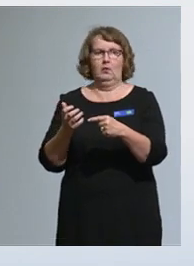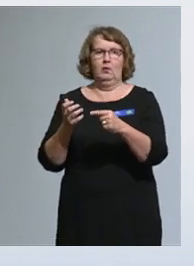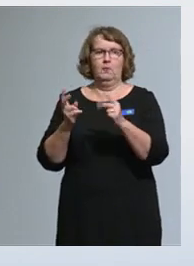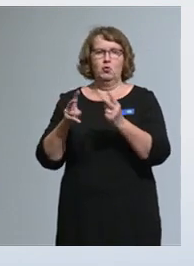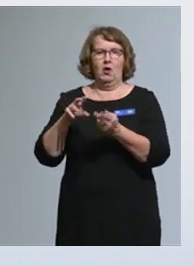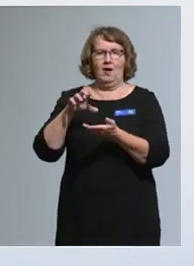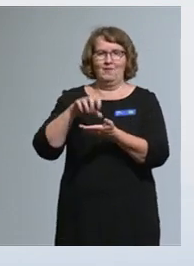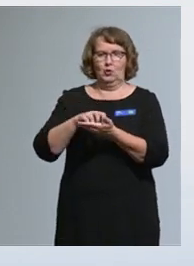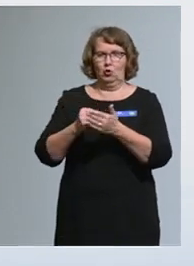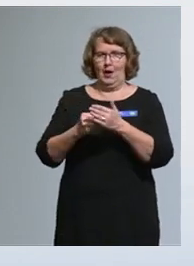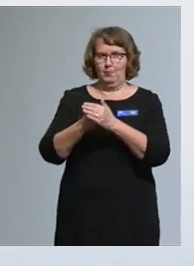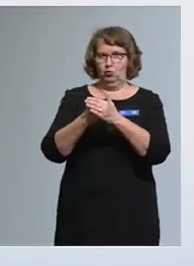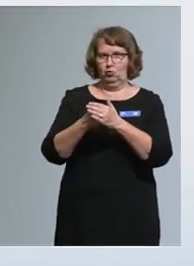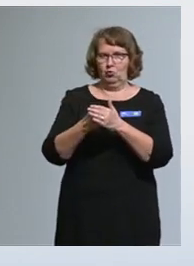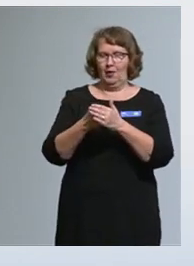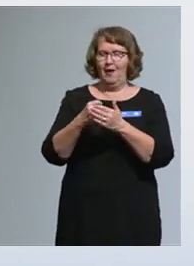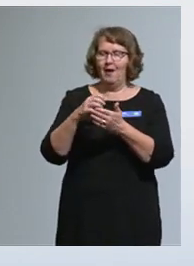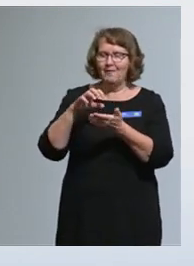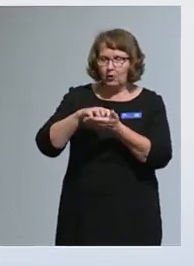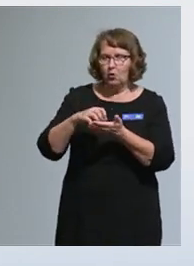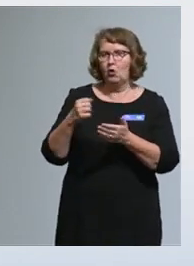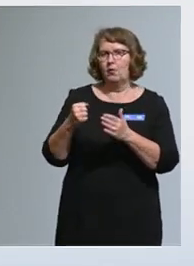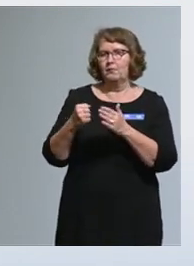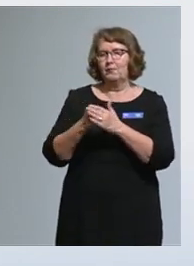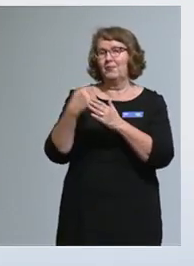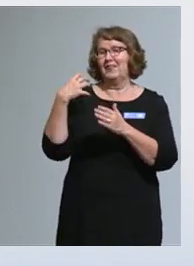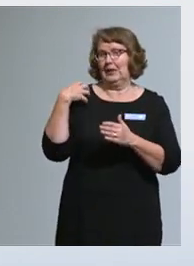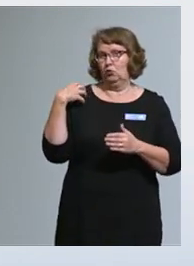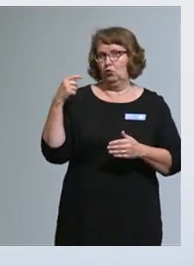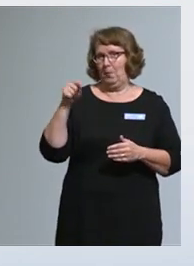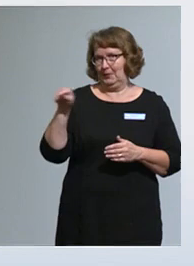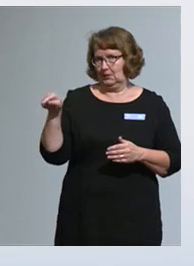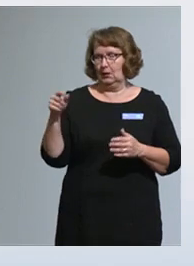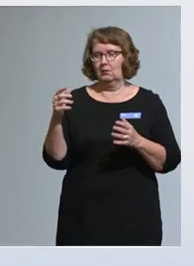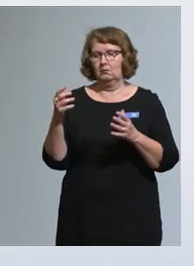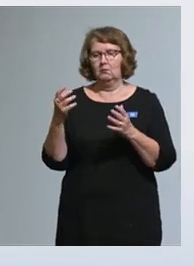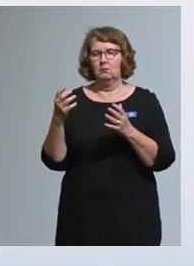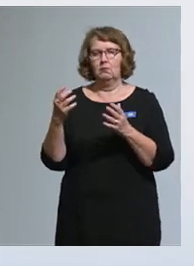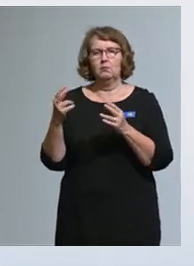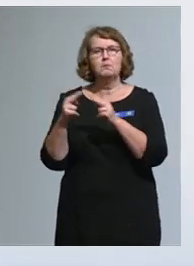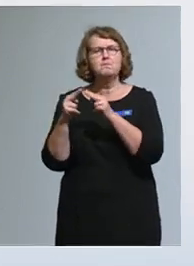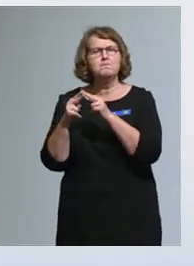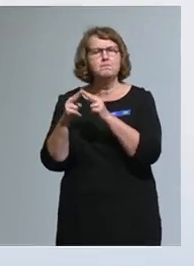valtioavustusviranomaisten kanssa, että